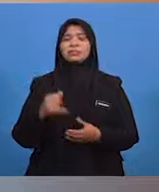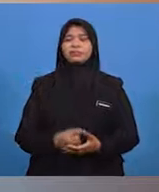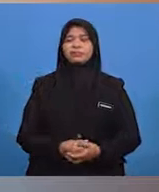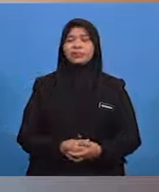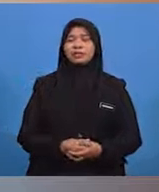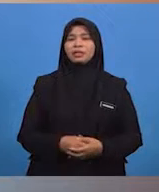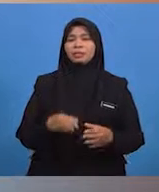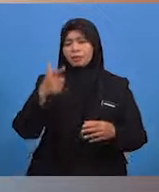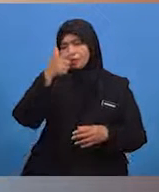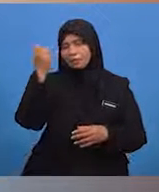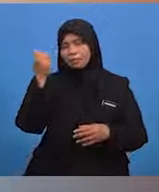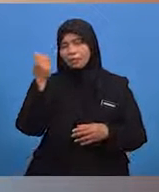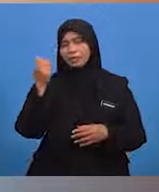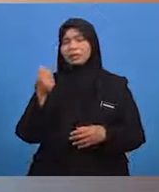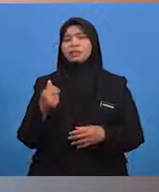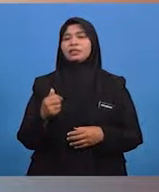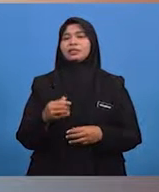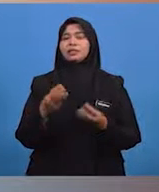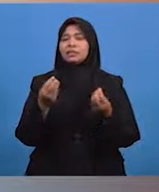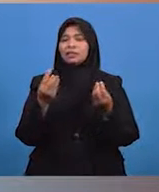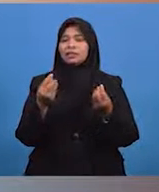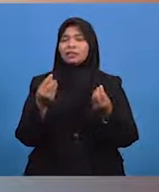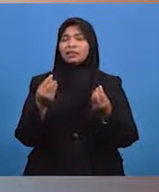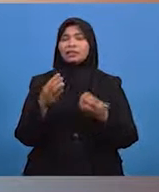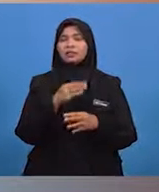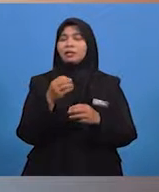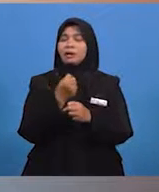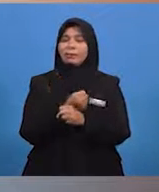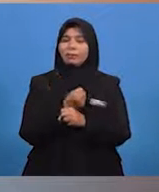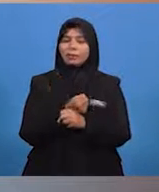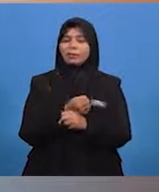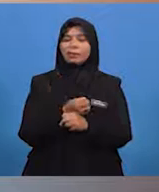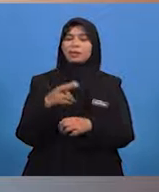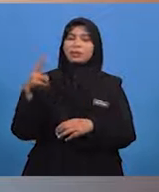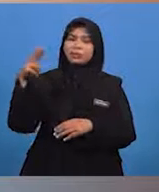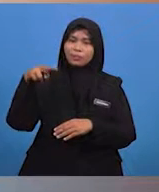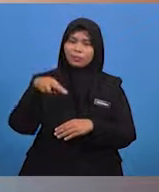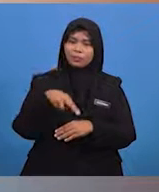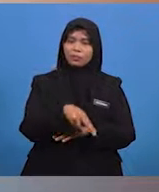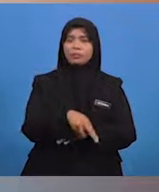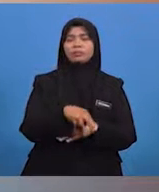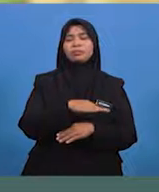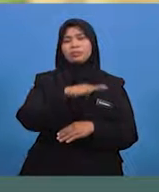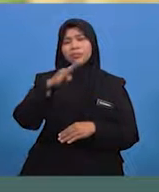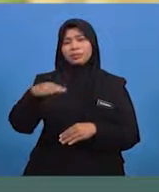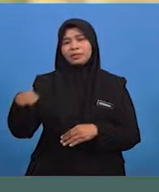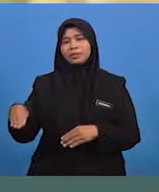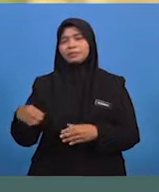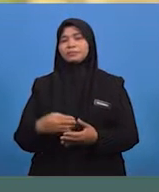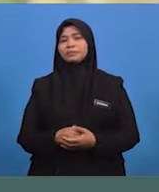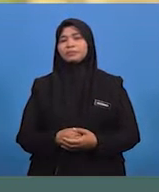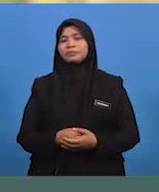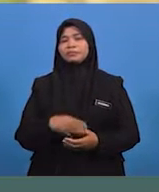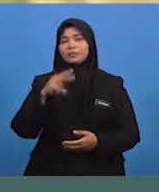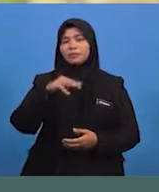menyebabkan regolik seperti tanah dan batuan menuruni cerun bukit. Murid-murid harus